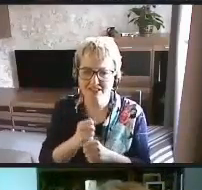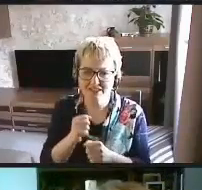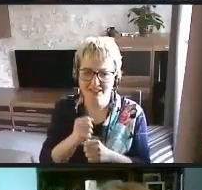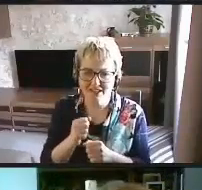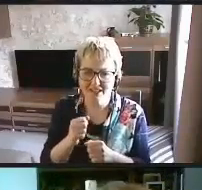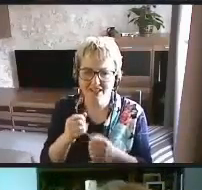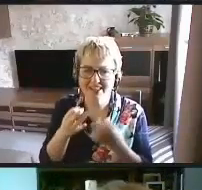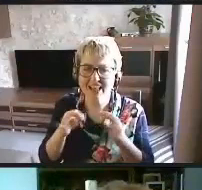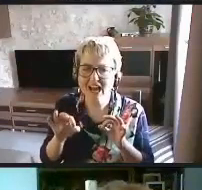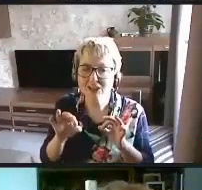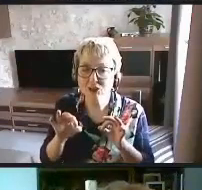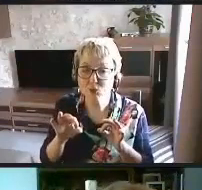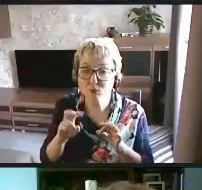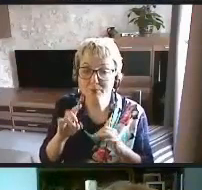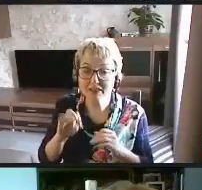доступным. Но это редкий случай.